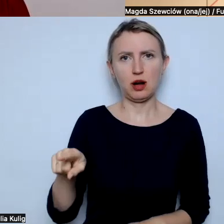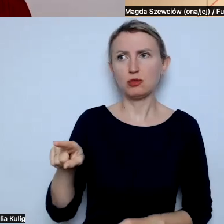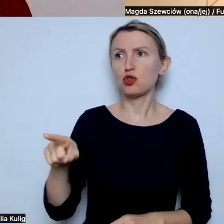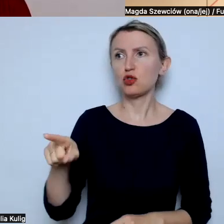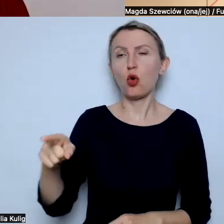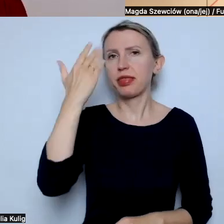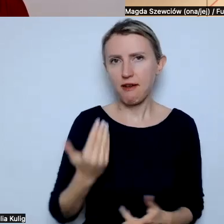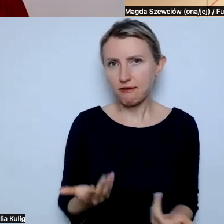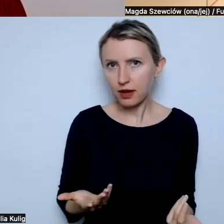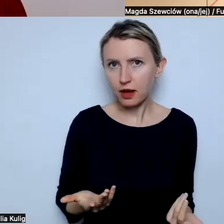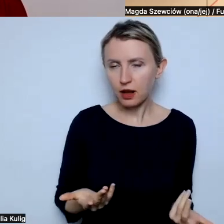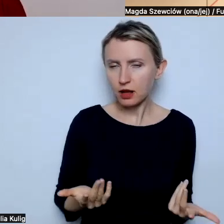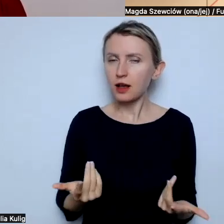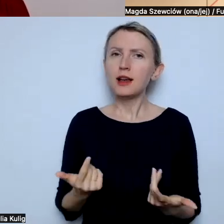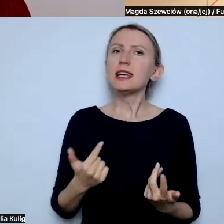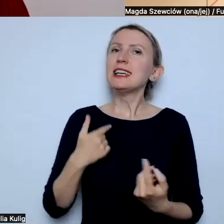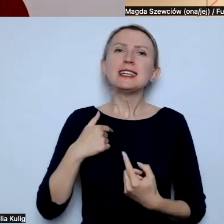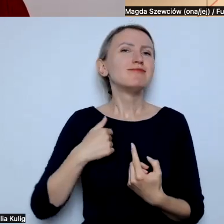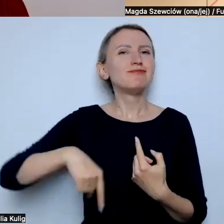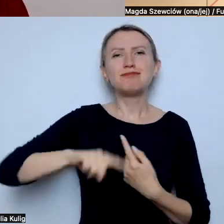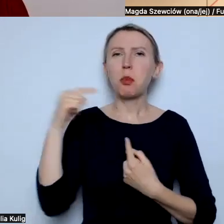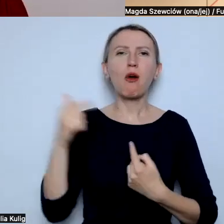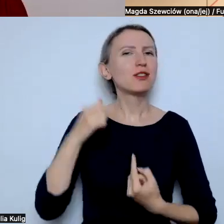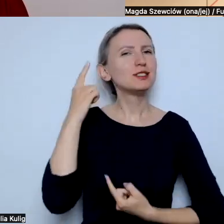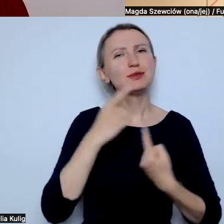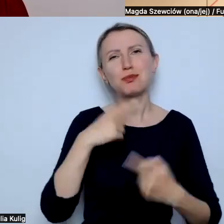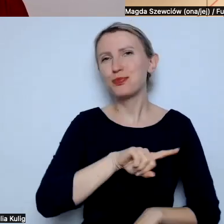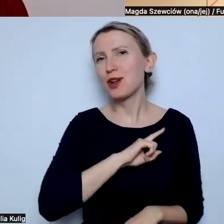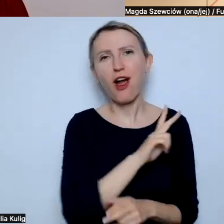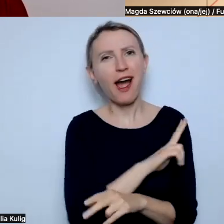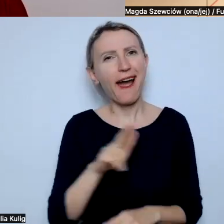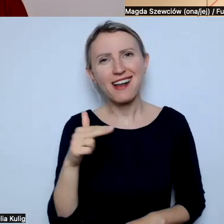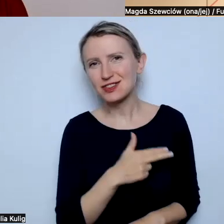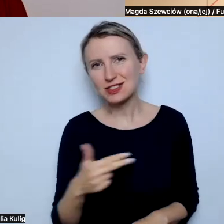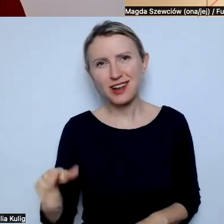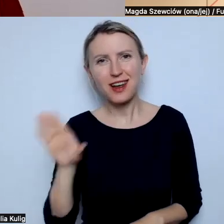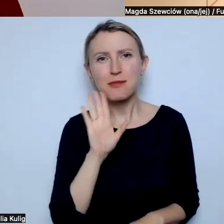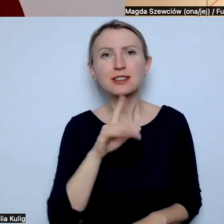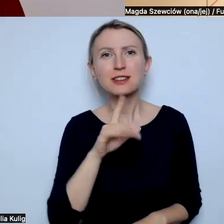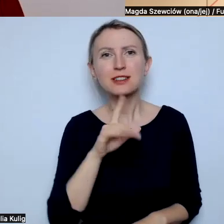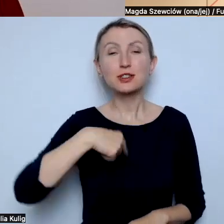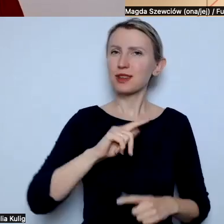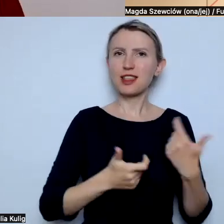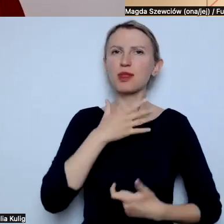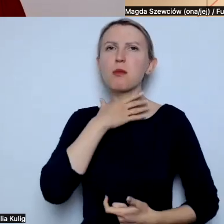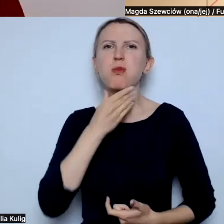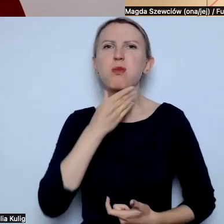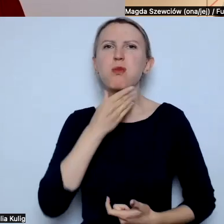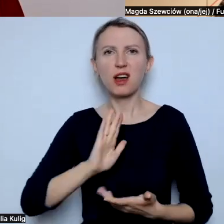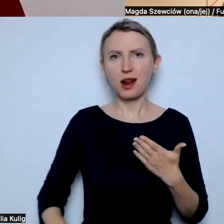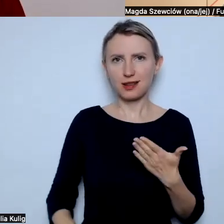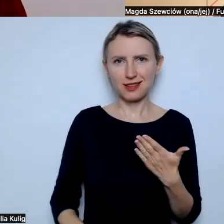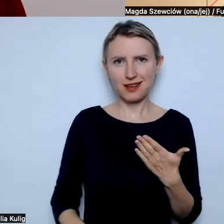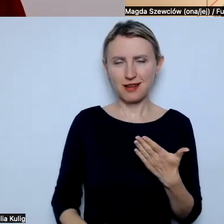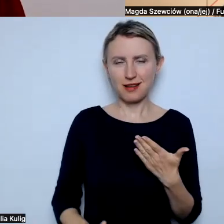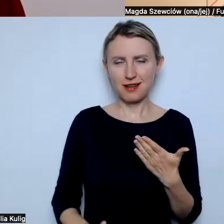wie. I myślę, że bardzo się powinniśmy opiniować w każdym absolutnie temacie, żeby się pozbyć tej pogardy. Jakby ja zawsze mówię, że